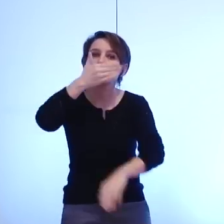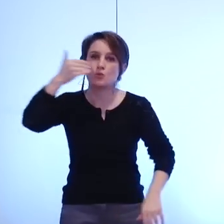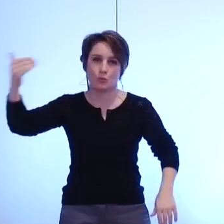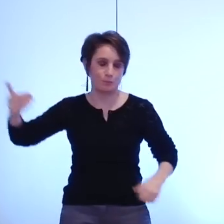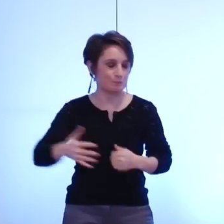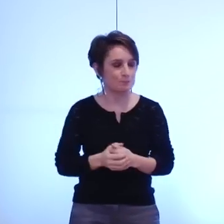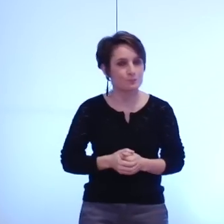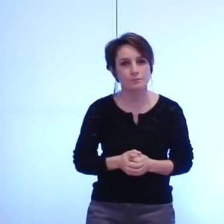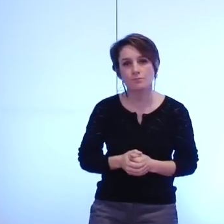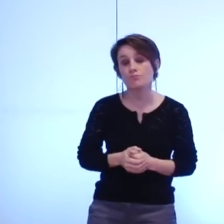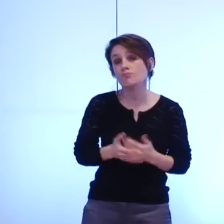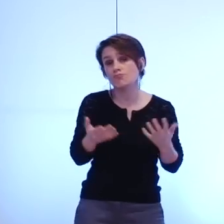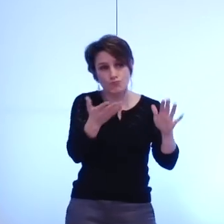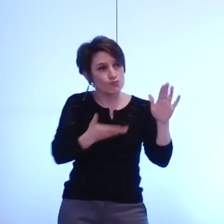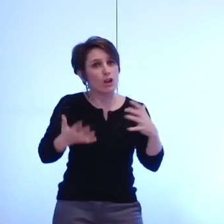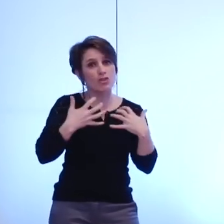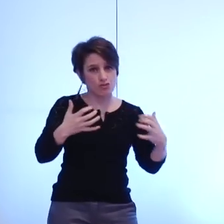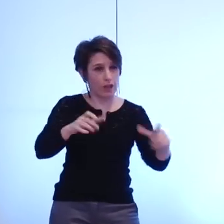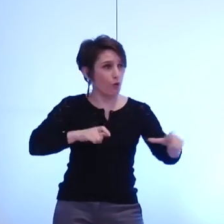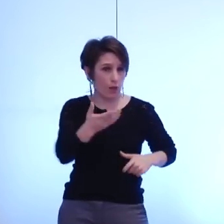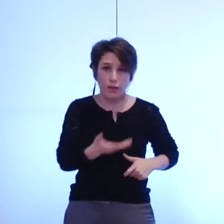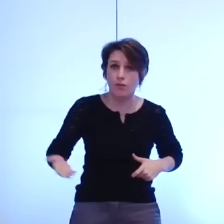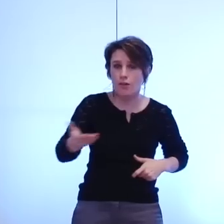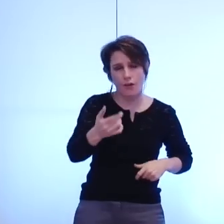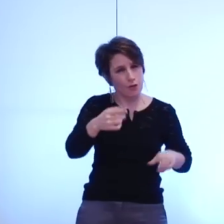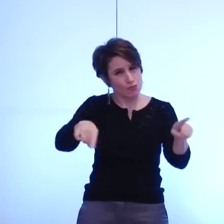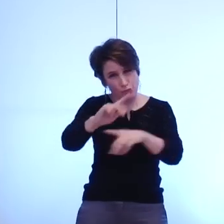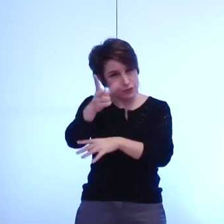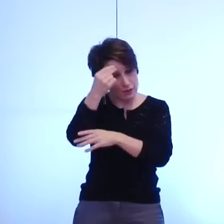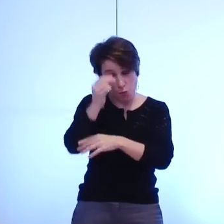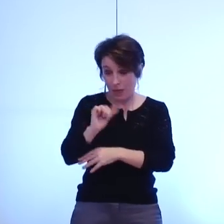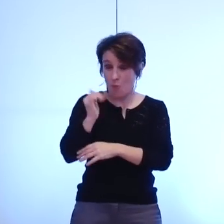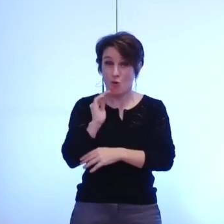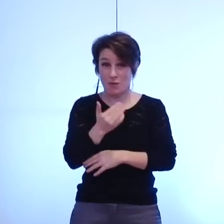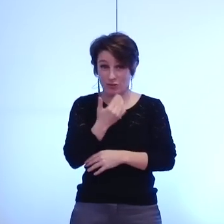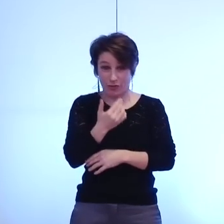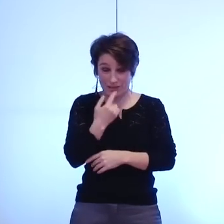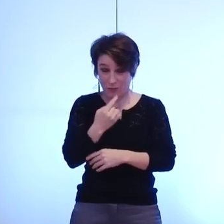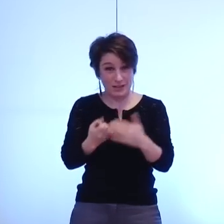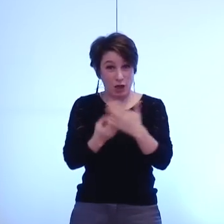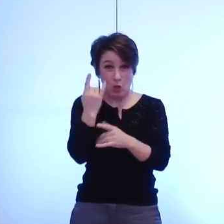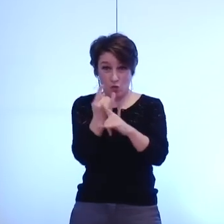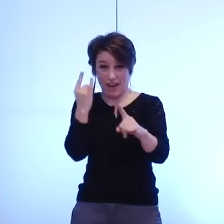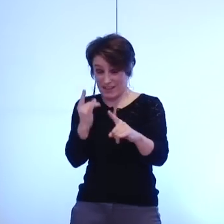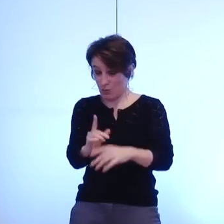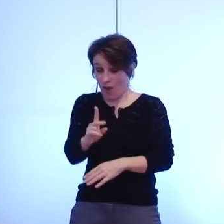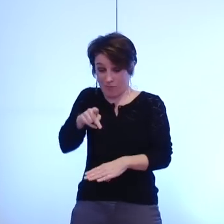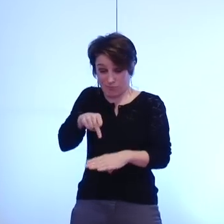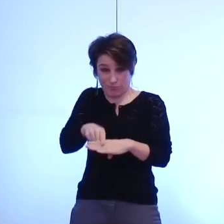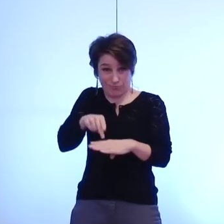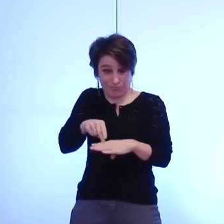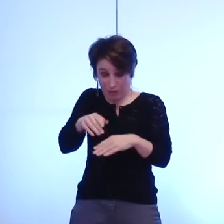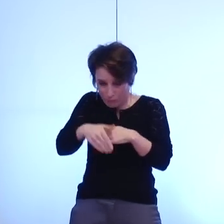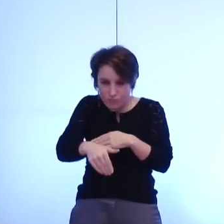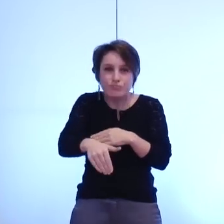chers collègues le 1er janvier n'est que le début d'une nouvelle histoire nous avons parcouru la partie du